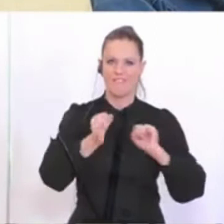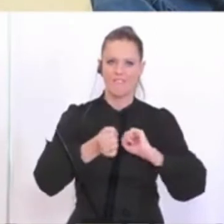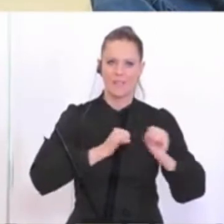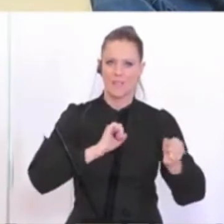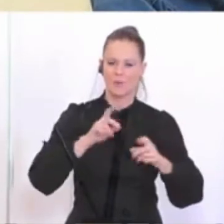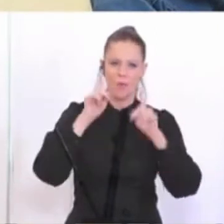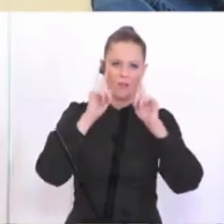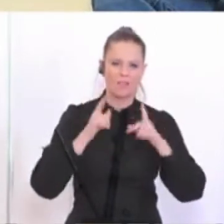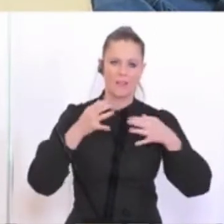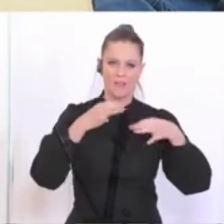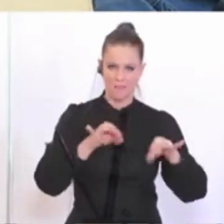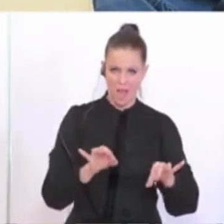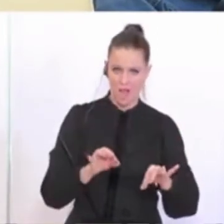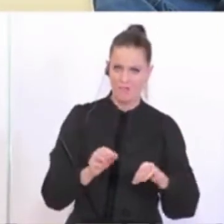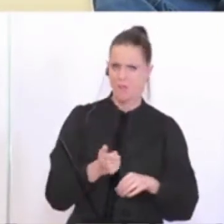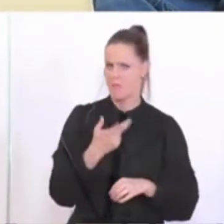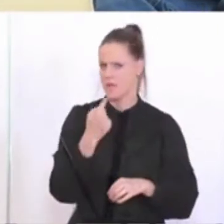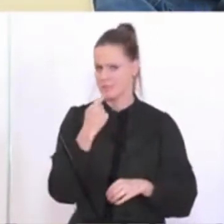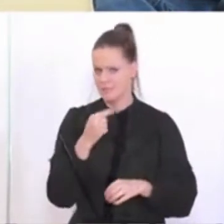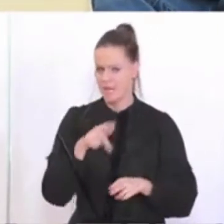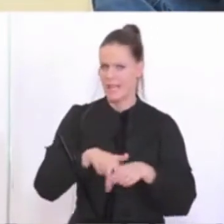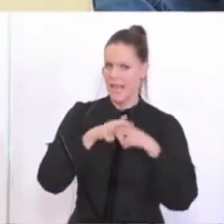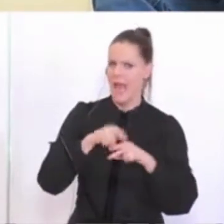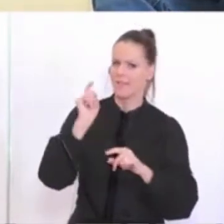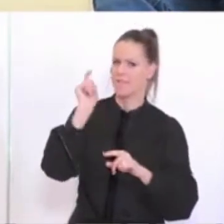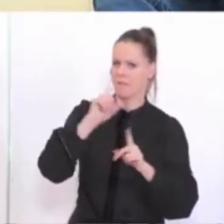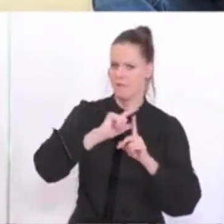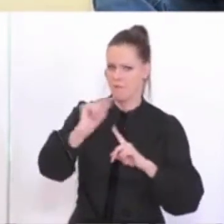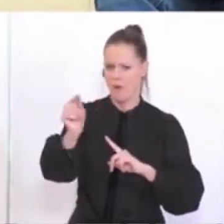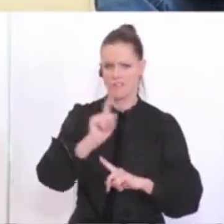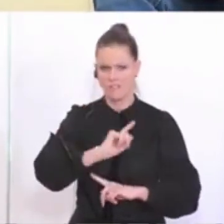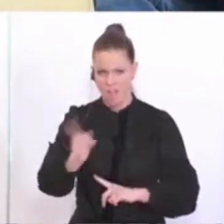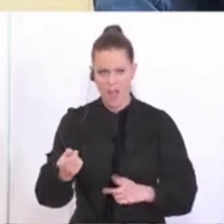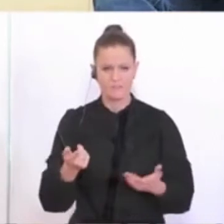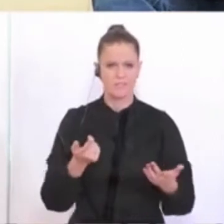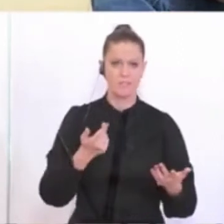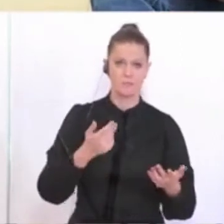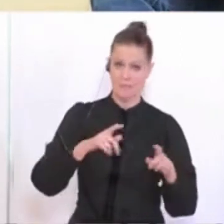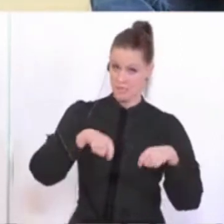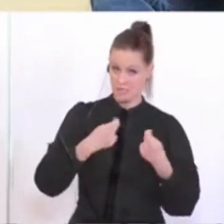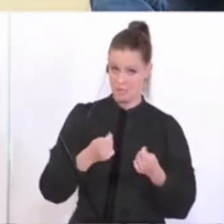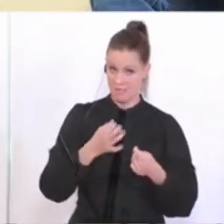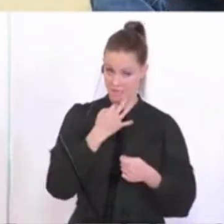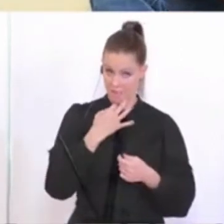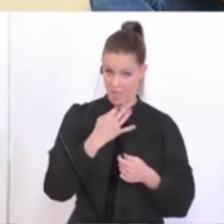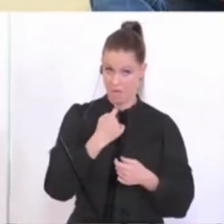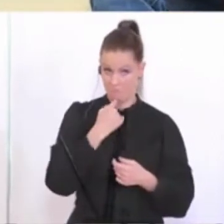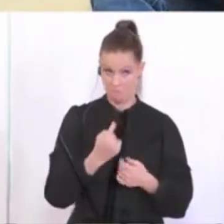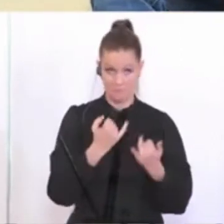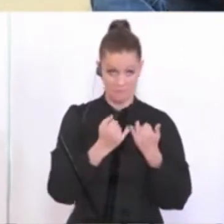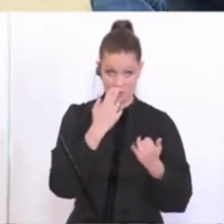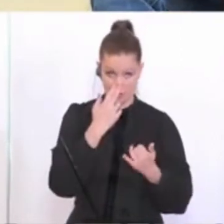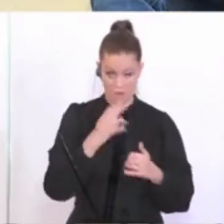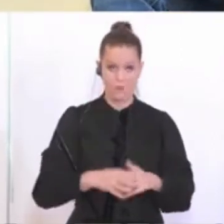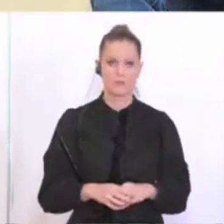ist das an sich schon erlaubt. Manche meinen aber ausreiten nein, ausreiten ja. Gibt es da einmal Präzisierungen? Und